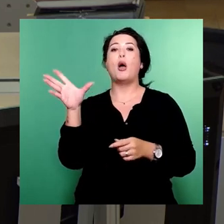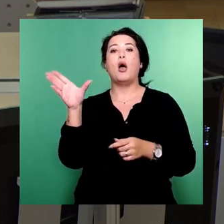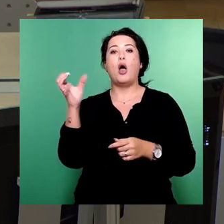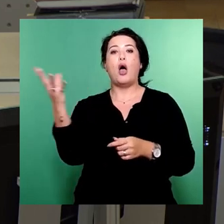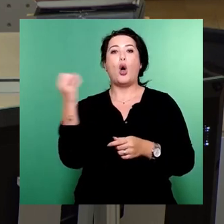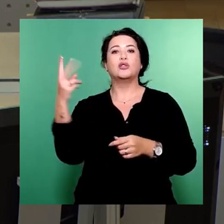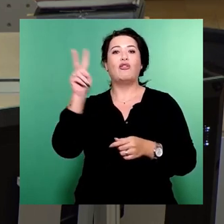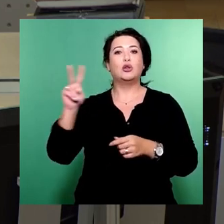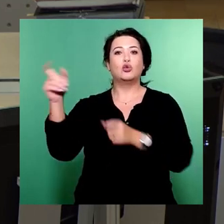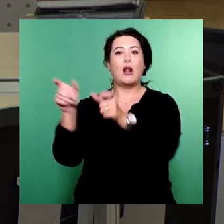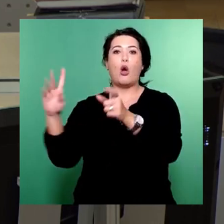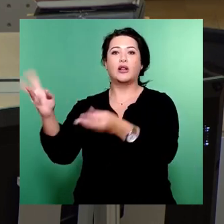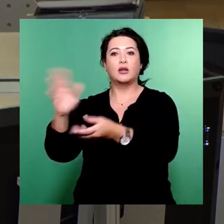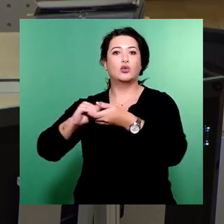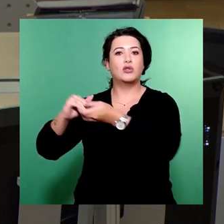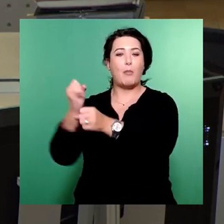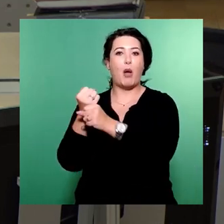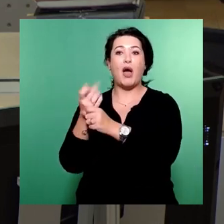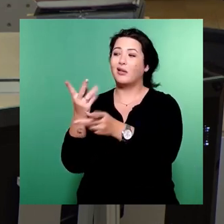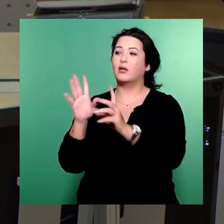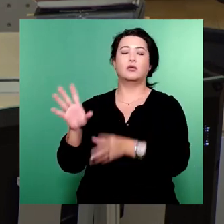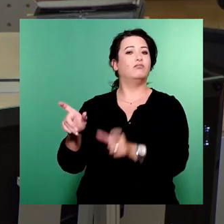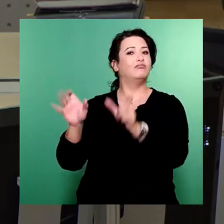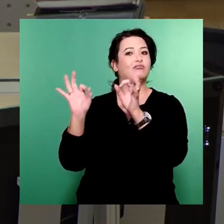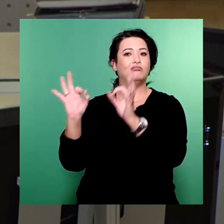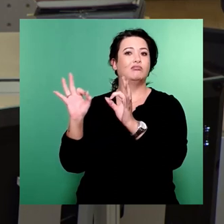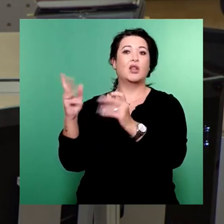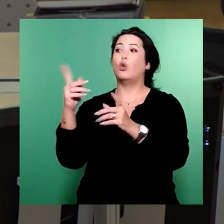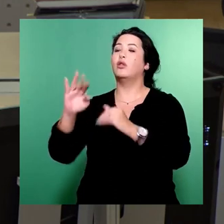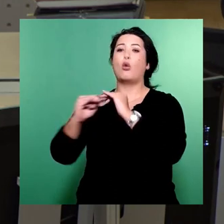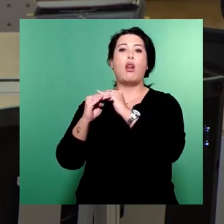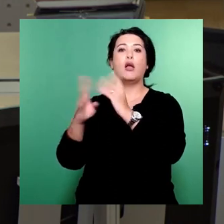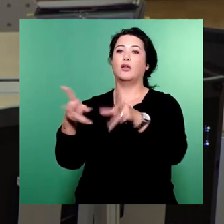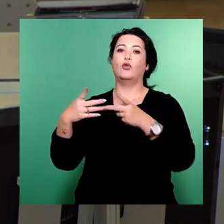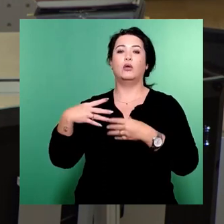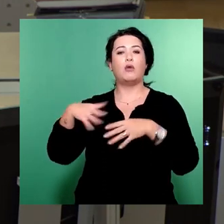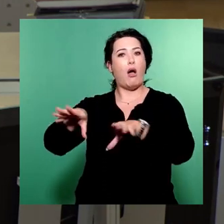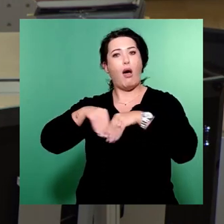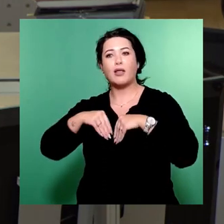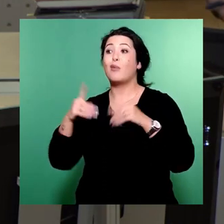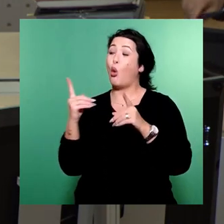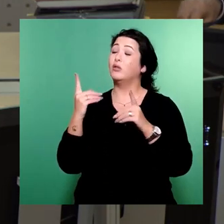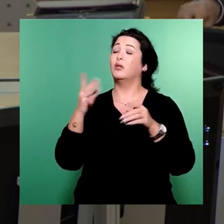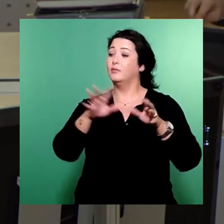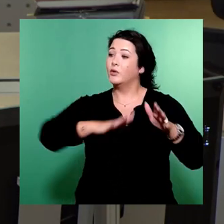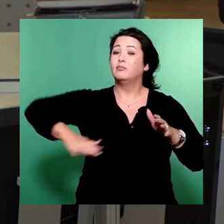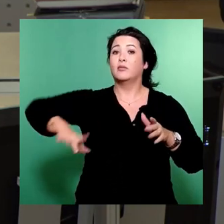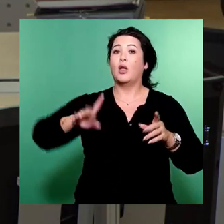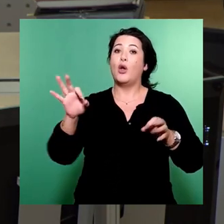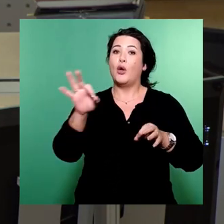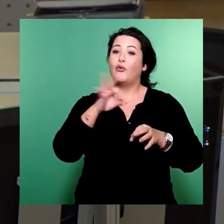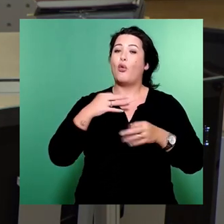fantastische Menschen. Wir sind froh, dass sie da sind. Die sind bei ihren Kollegen akzeptiert. Und sie sind auch eine Bereicherung für unsere Firma.